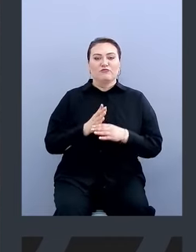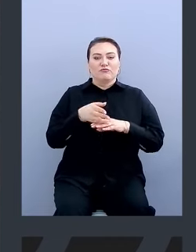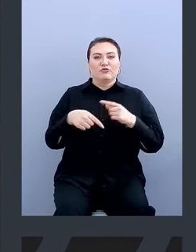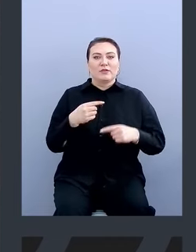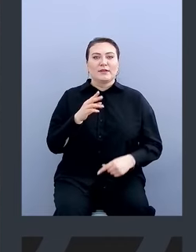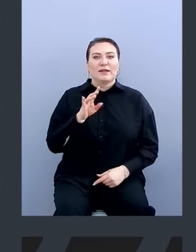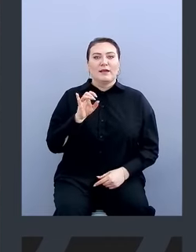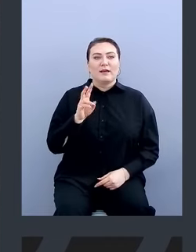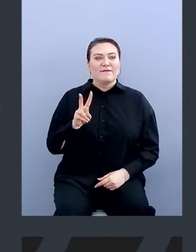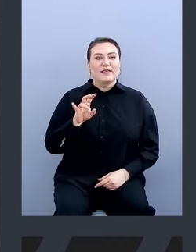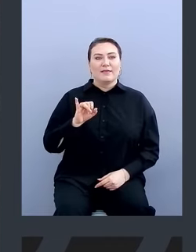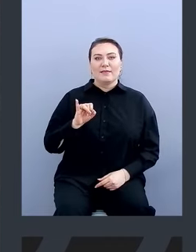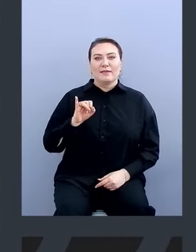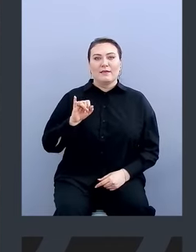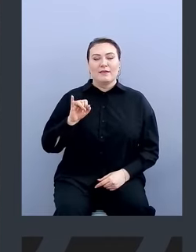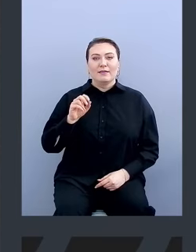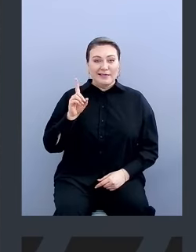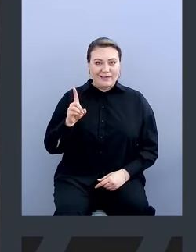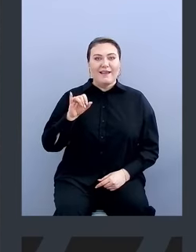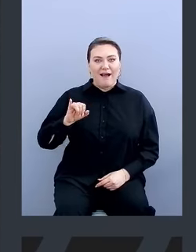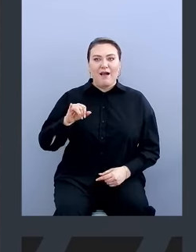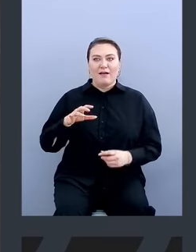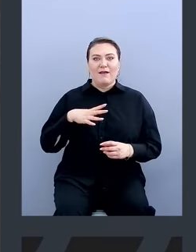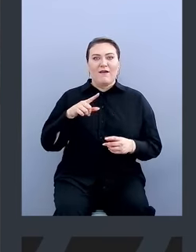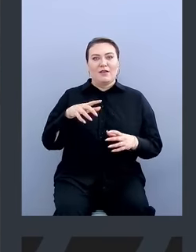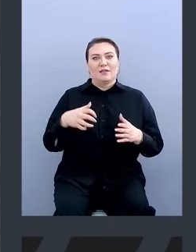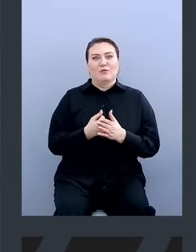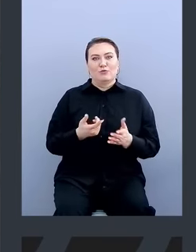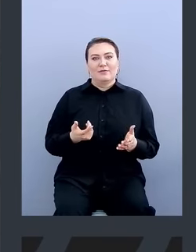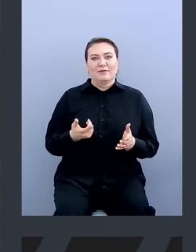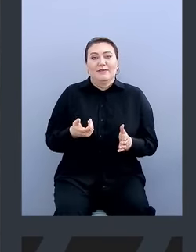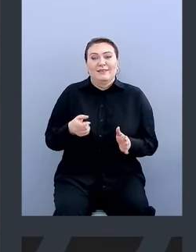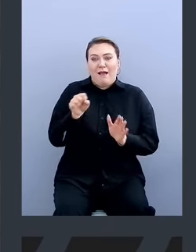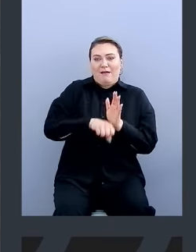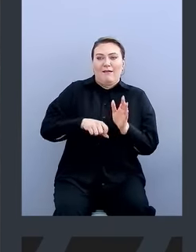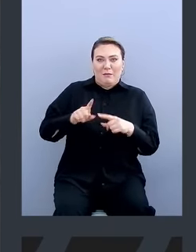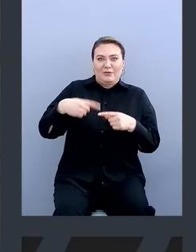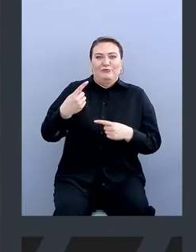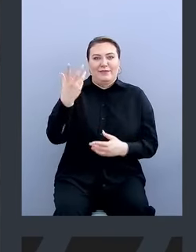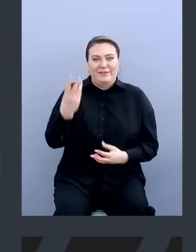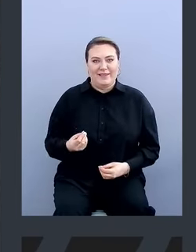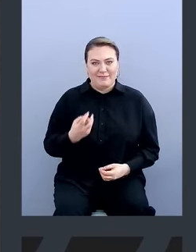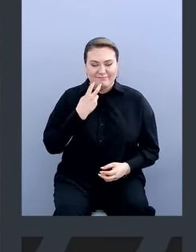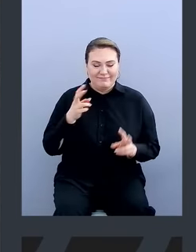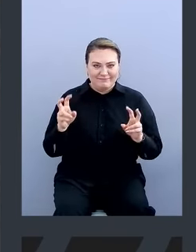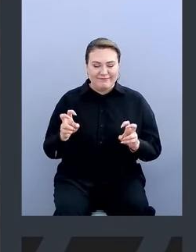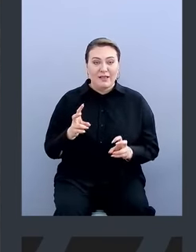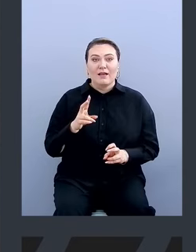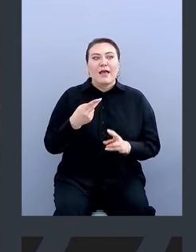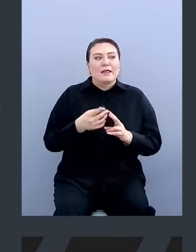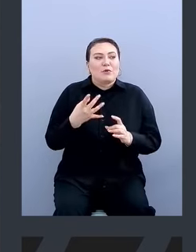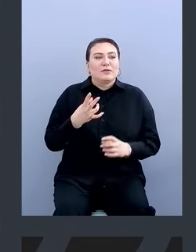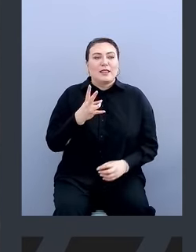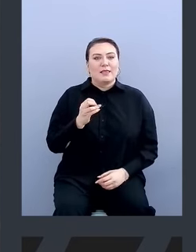то вас как бы найдут распятым, мне кажется, на второй день. Потому что это не очень удобно. Просто потому, что… Ну, это не